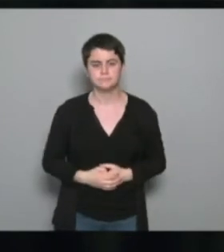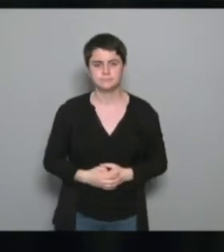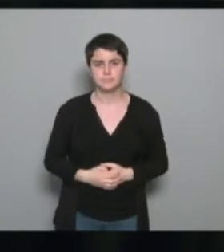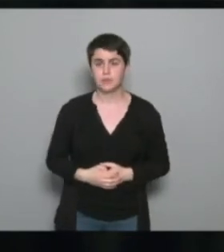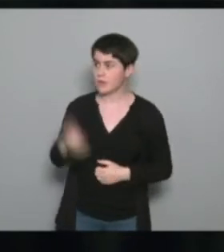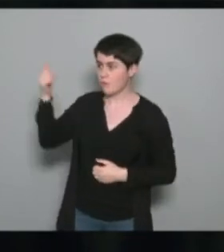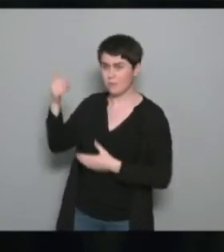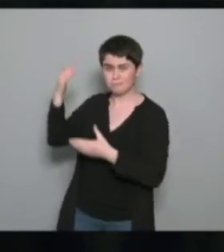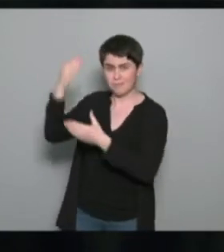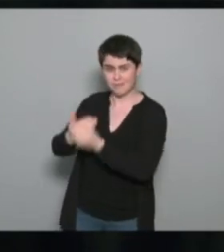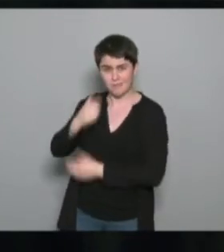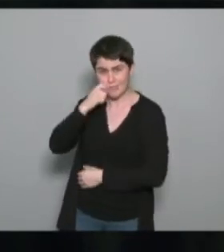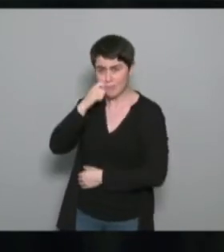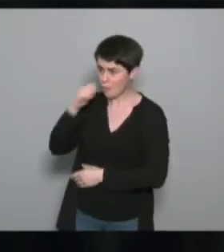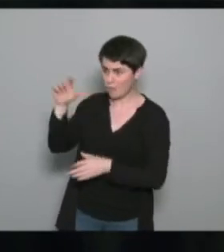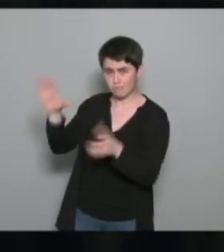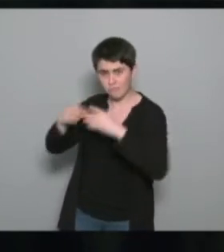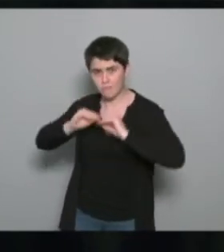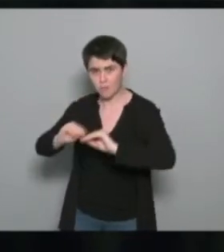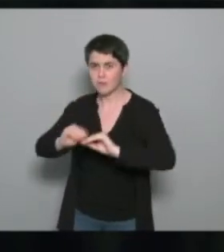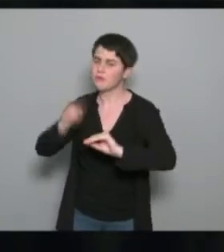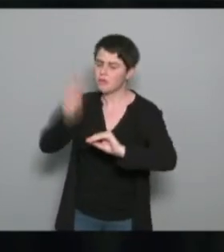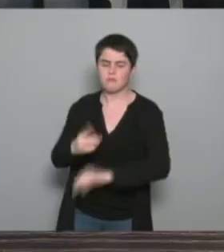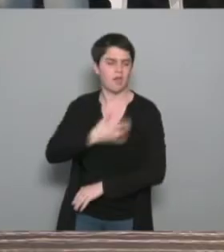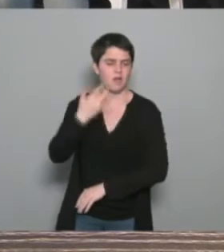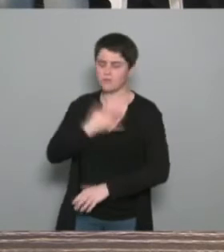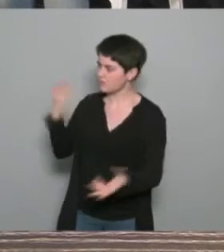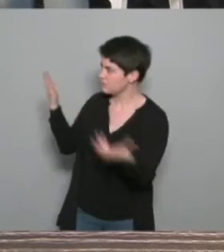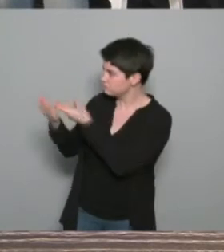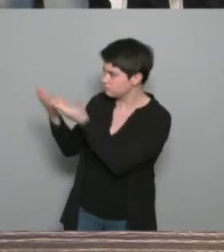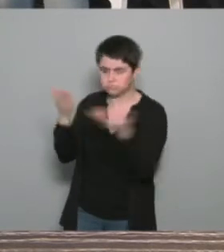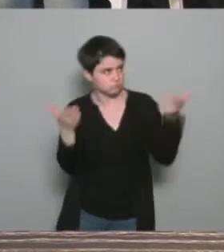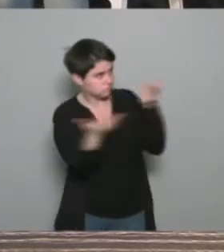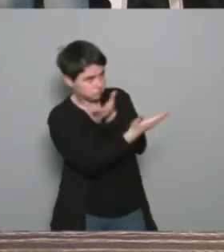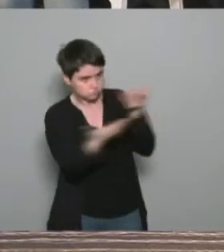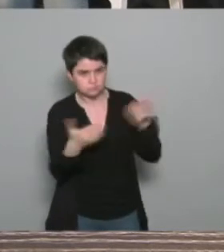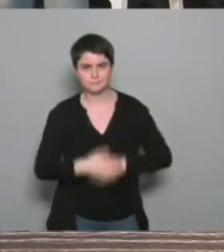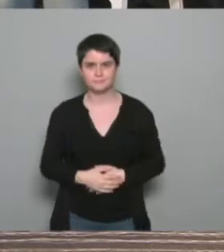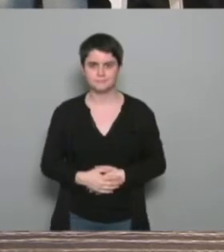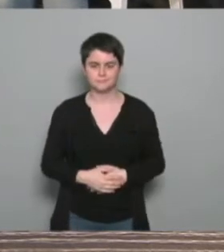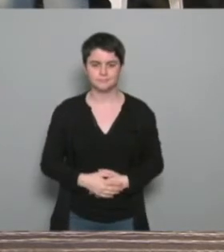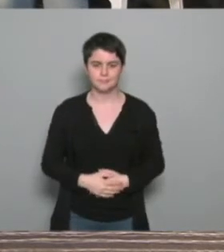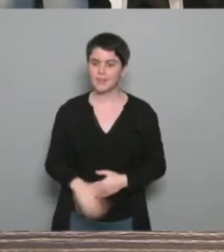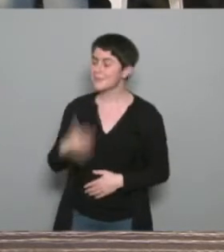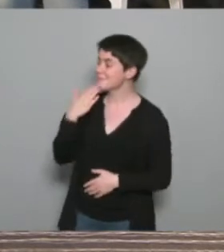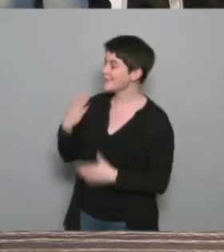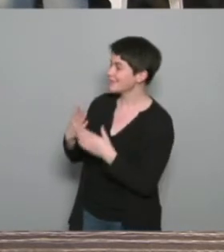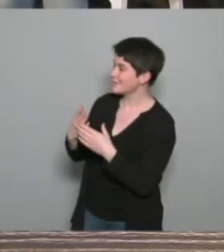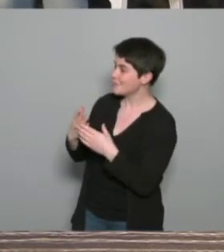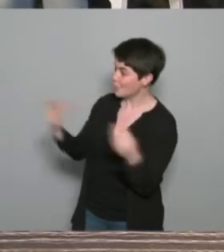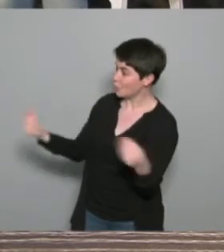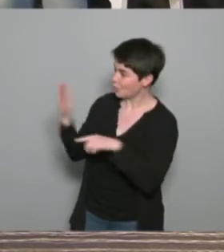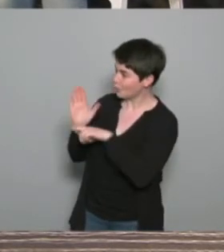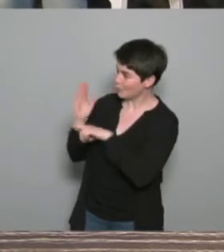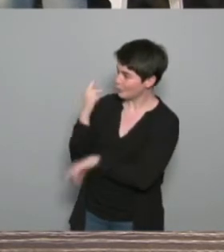Et on est vraiment sur un échange et c'est vraiment très intéressant. Voilà. Merci beaucoup de ces